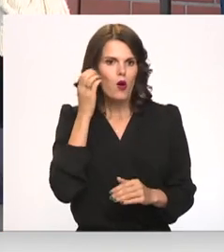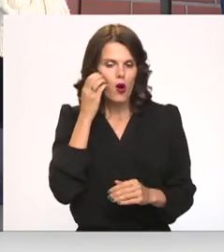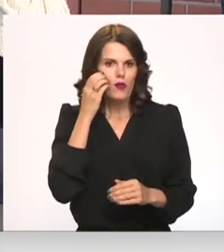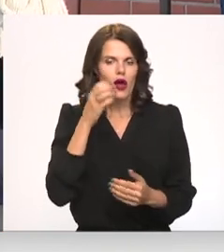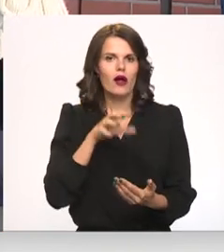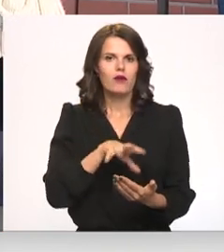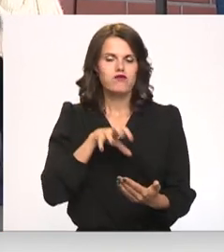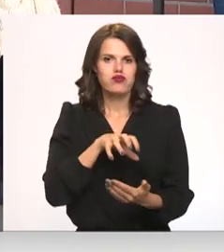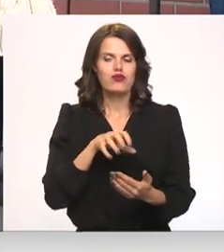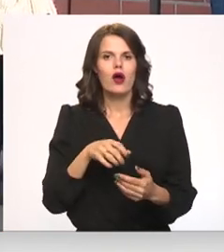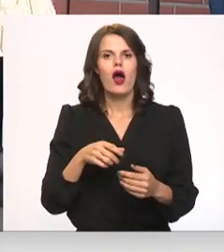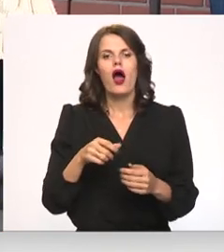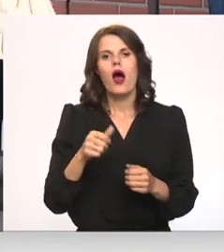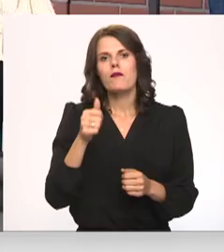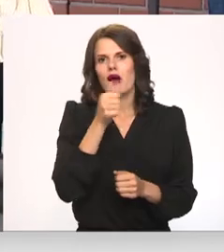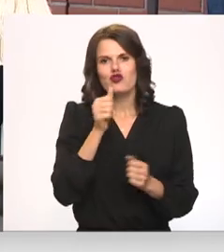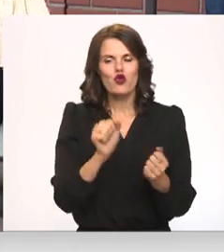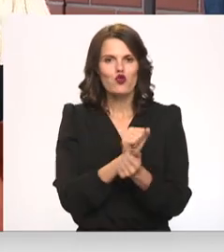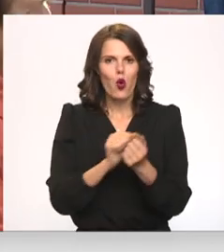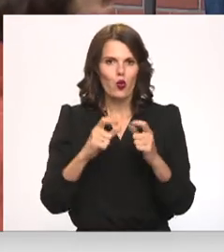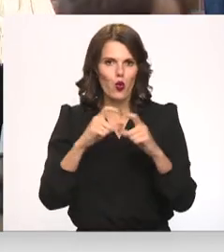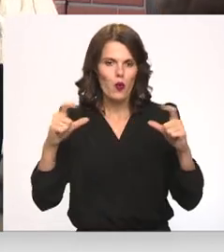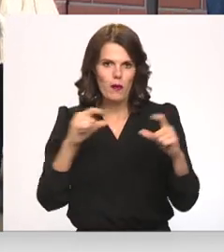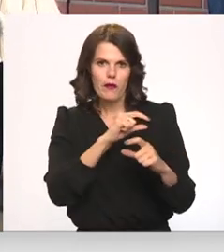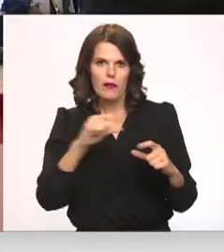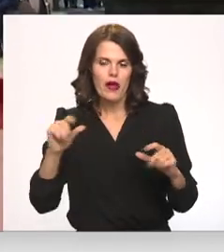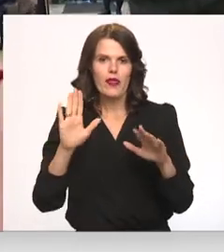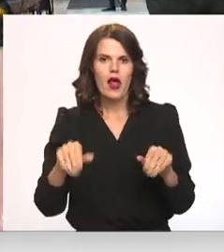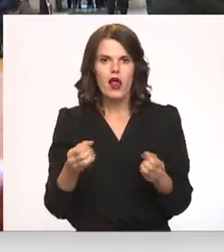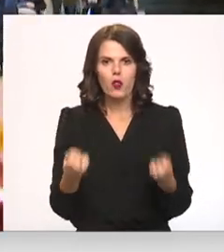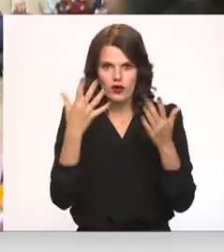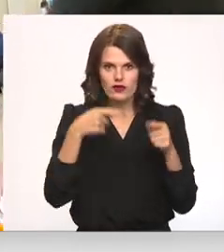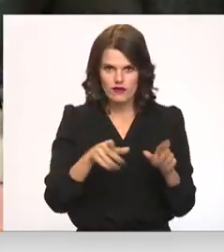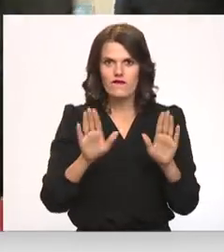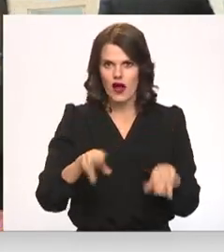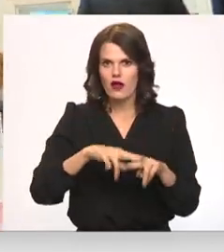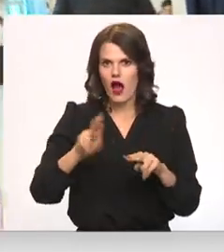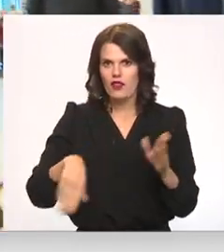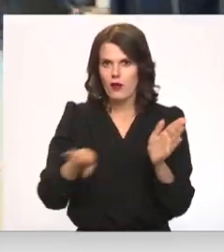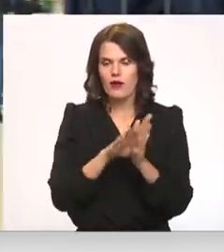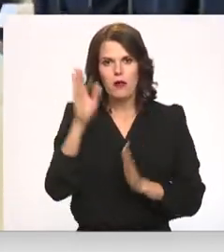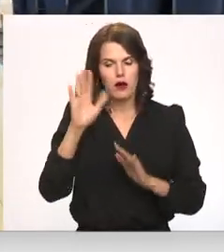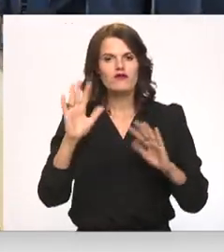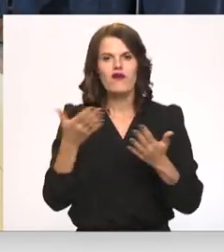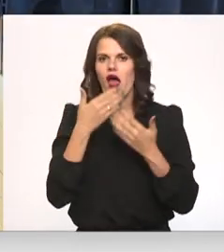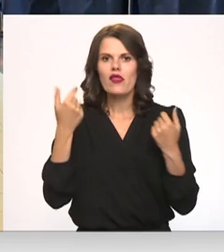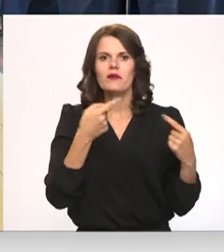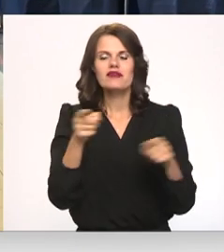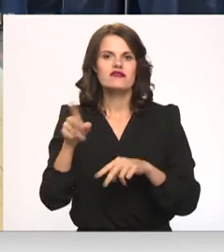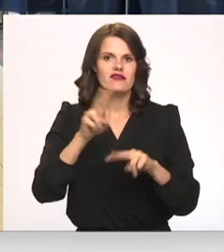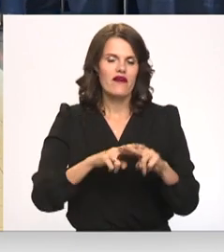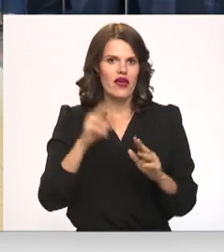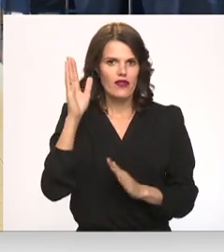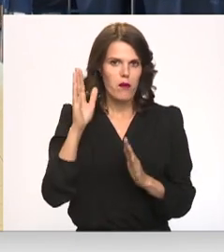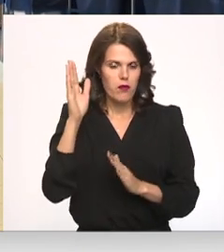noskanētas personas dokumenta padrātkots, lai pārliecinātos par vēlētāju balss tiesībām, vai vēlētājs nav nobalsojis vēl kādā citā vēlēšana